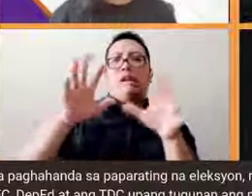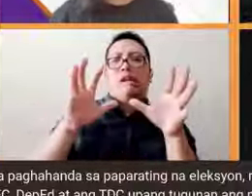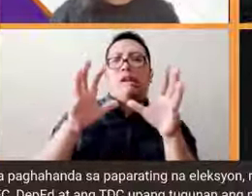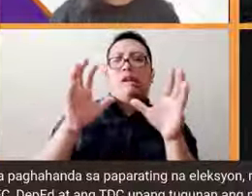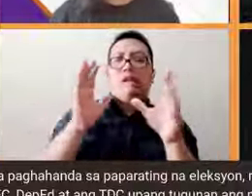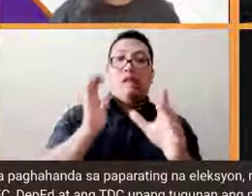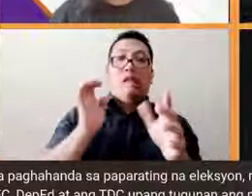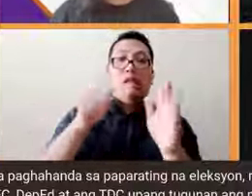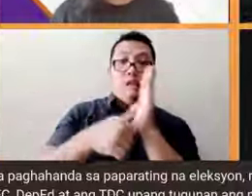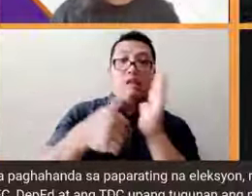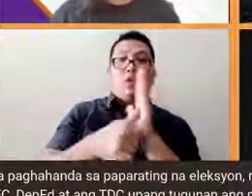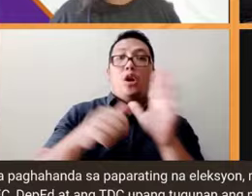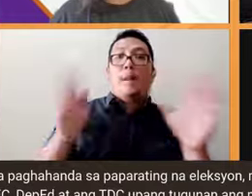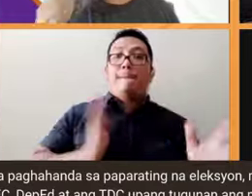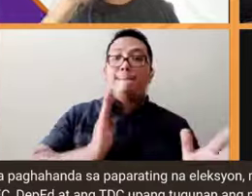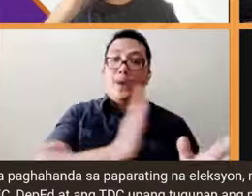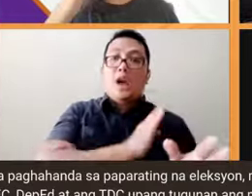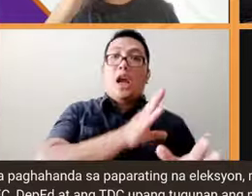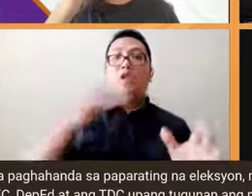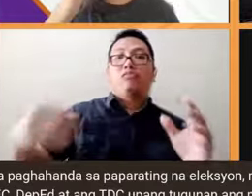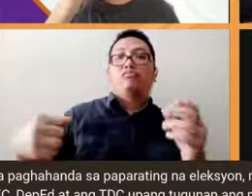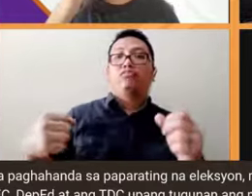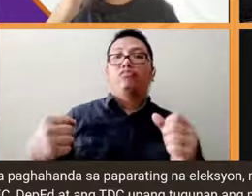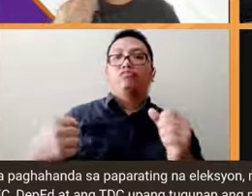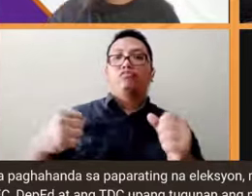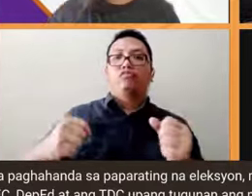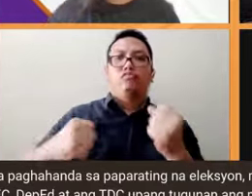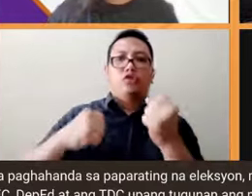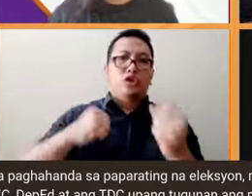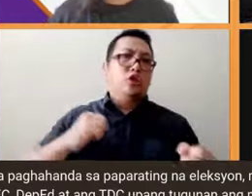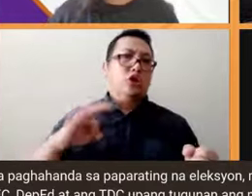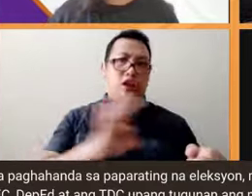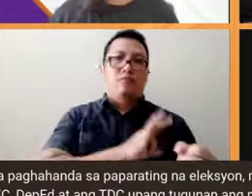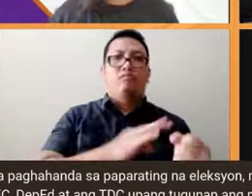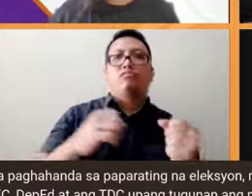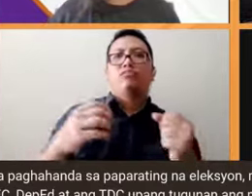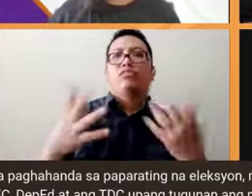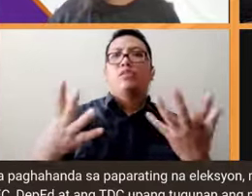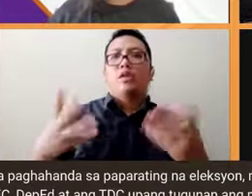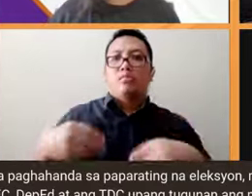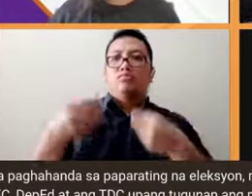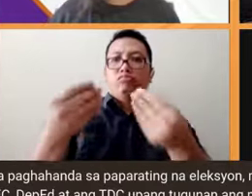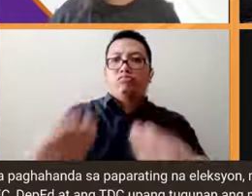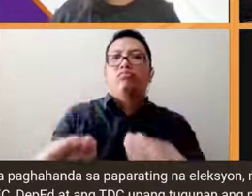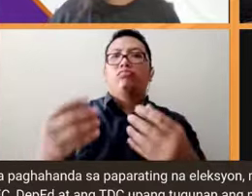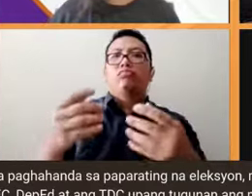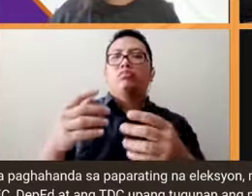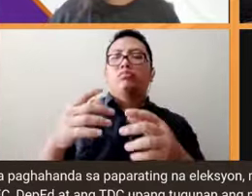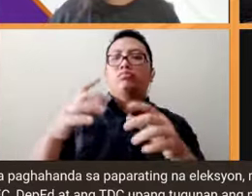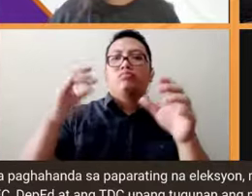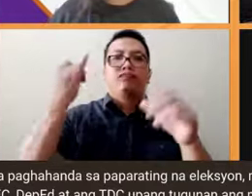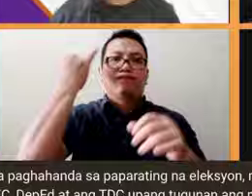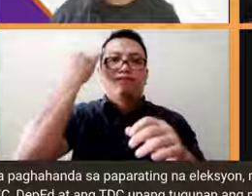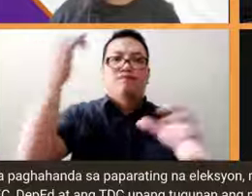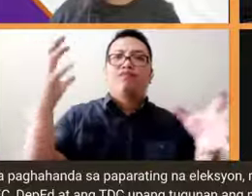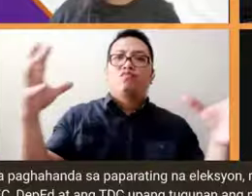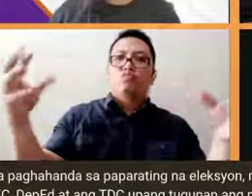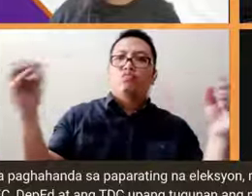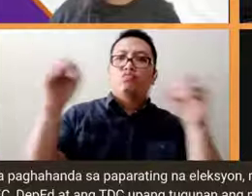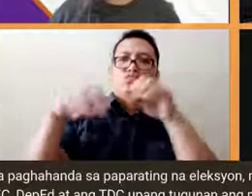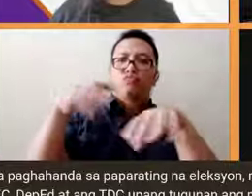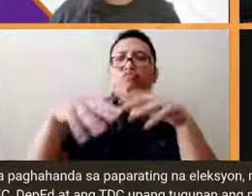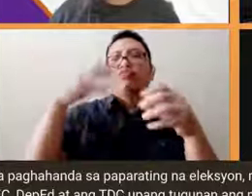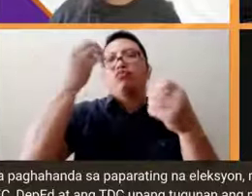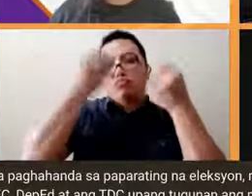election officers po natin magkaroon ng malagyan namin ng konteksto ng hindi lang